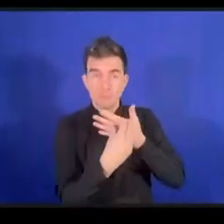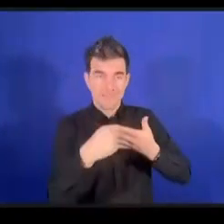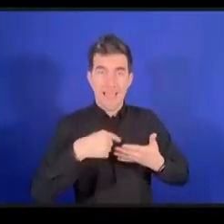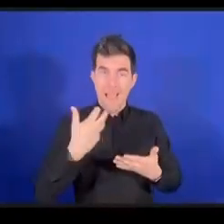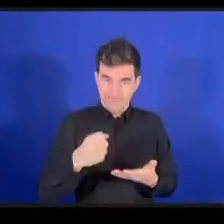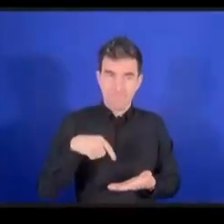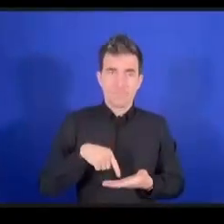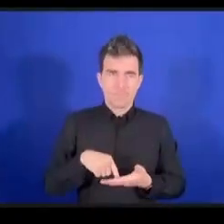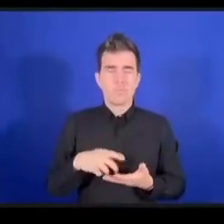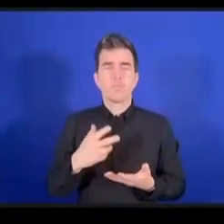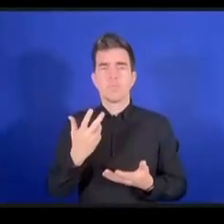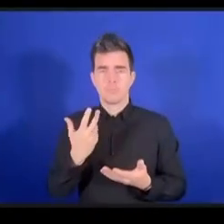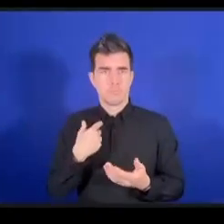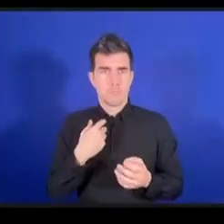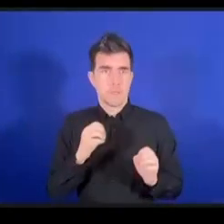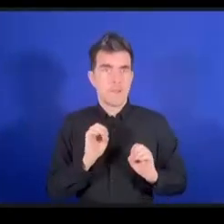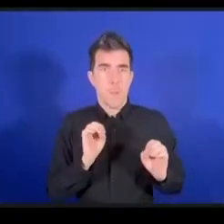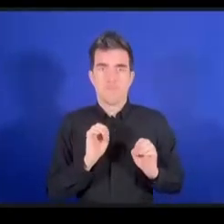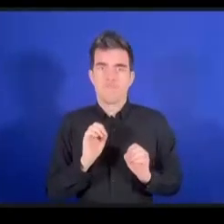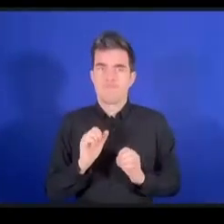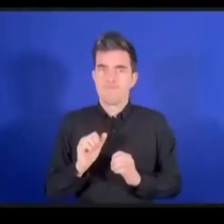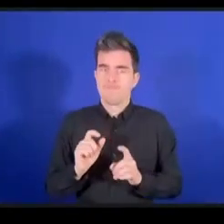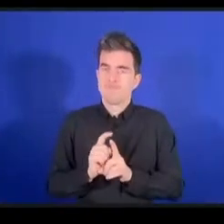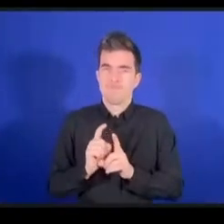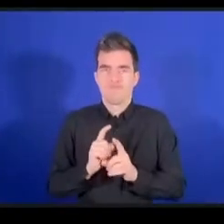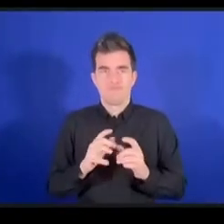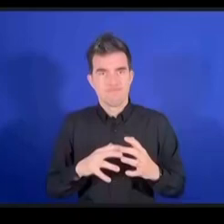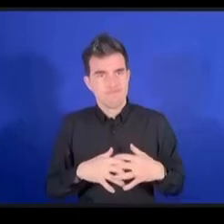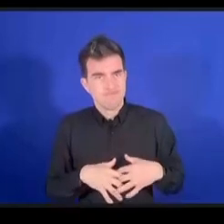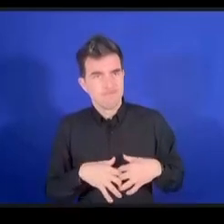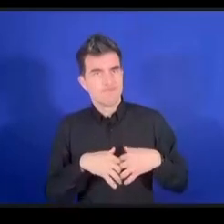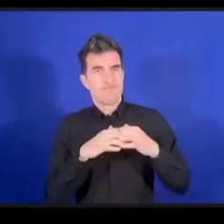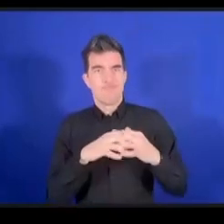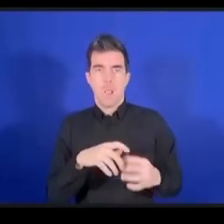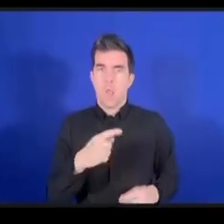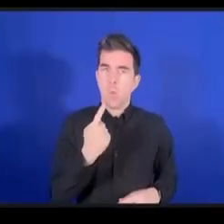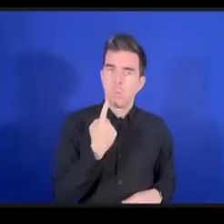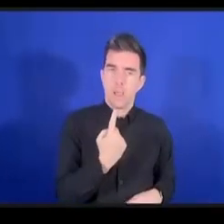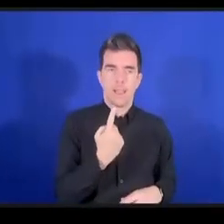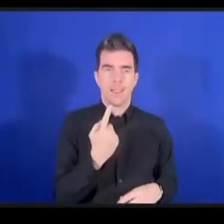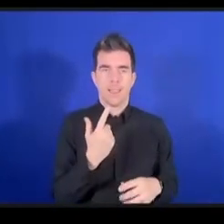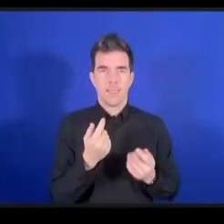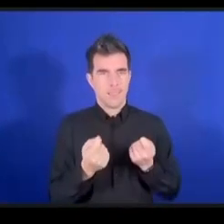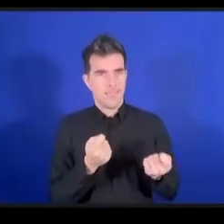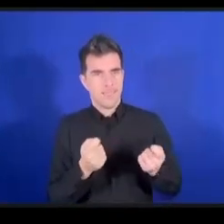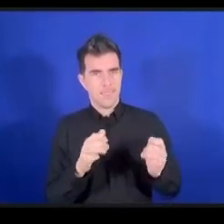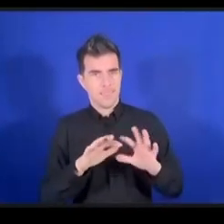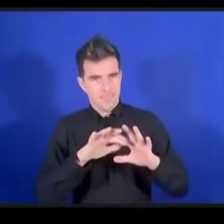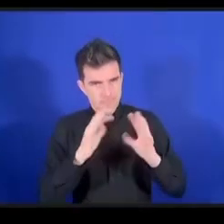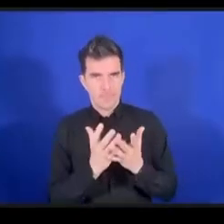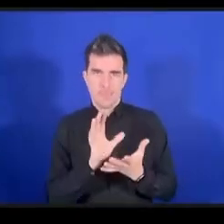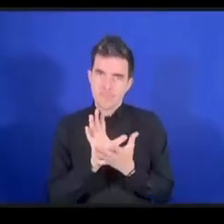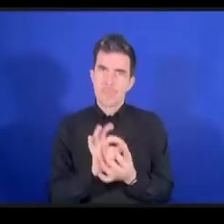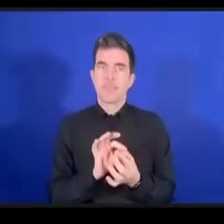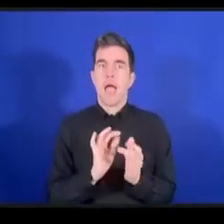أننا لن نستطيع إقامة مؤسسة موحدة لحكمة الانترنت